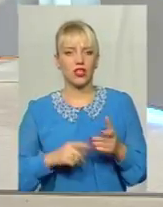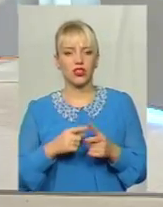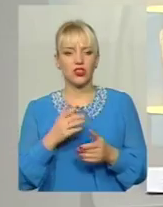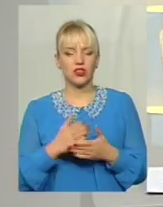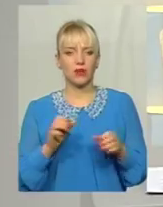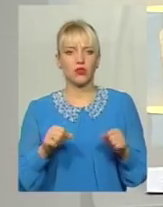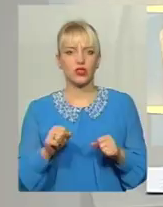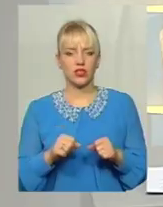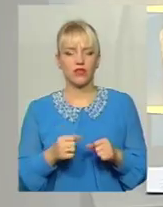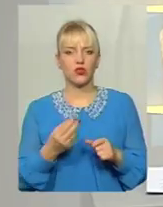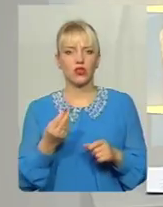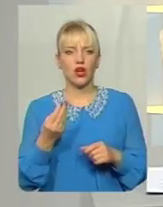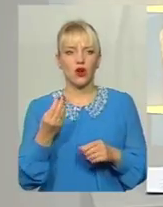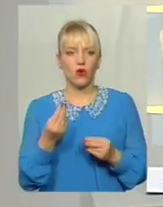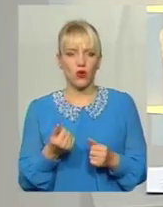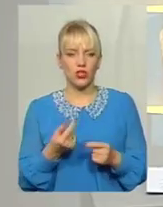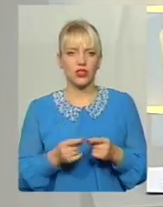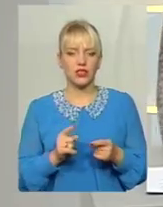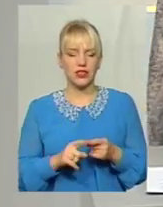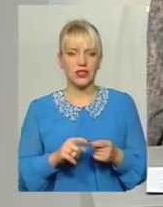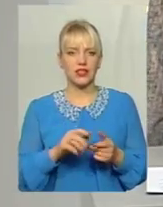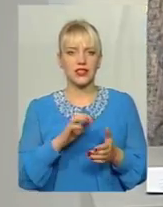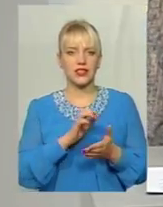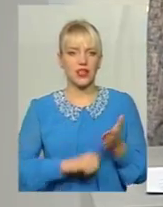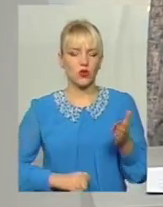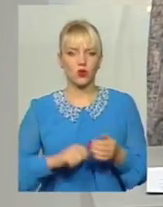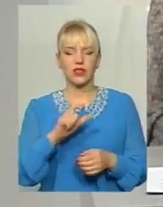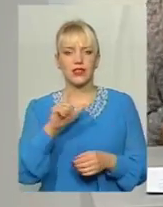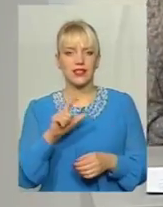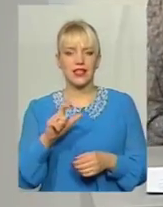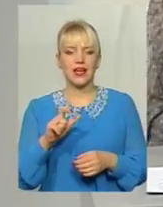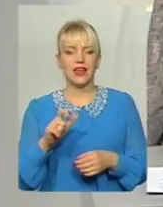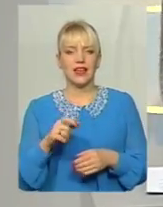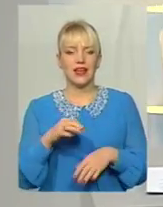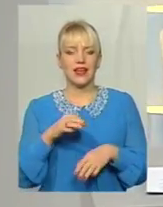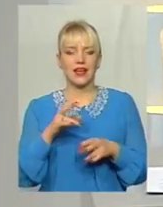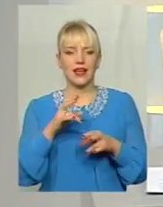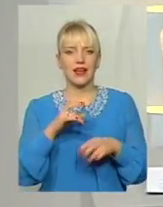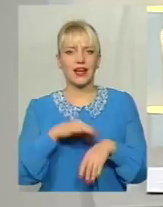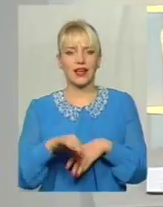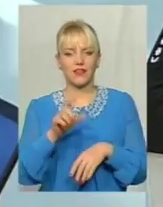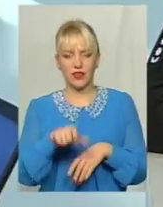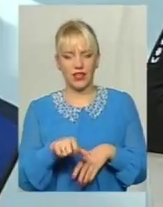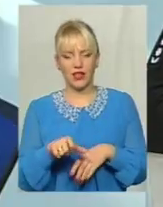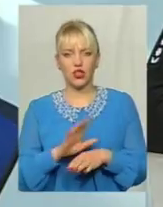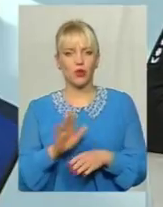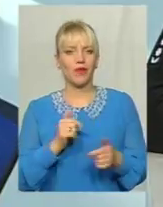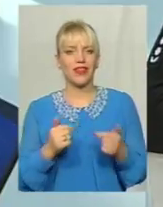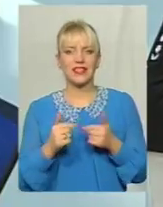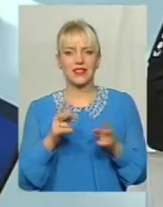стягнути ці кошти з суду скридника, аби не страждала сім'я, не страждала родина? Ну, зазвичай,